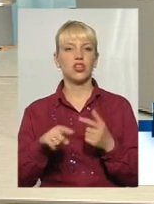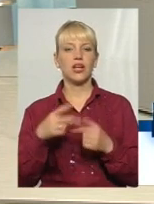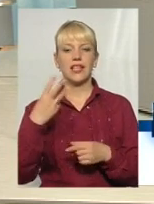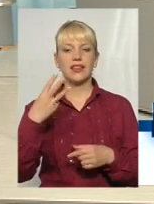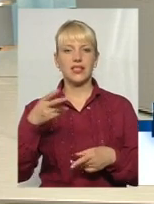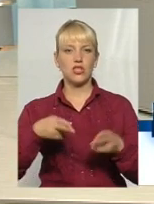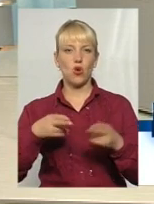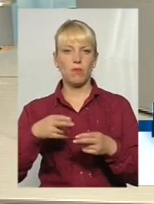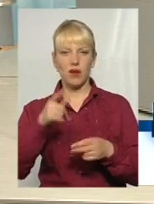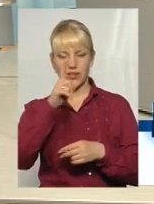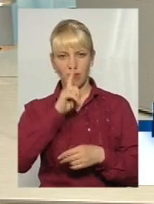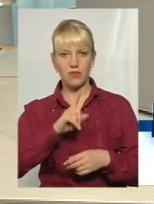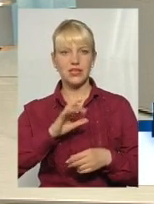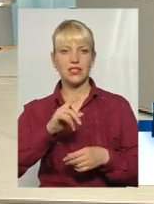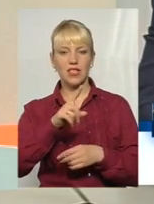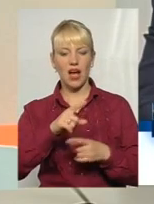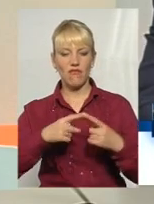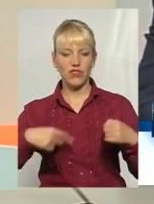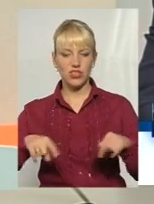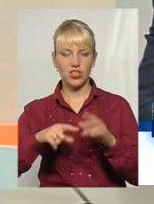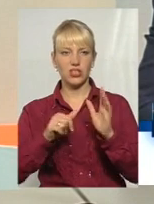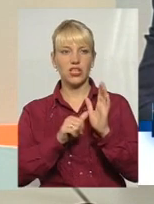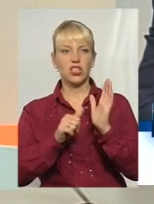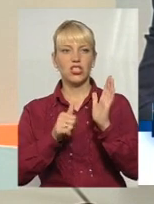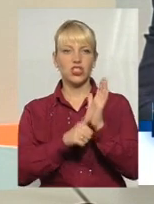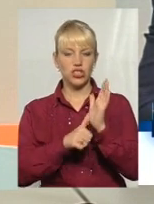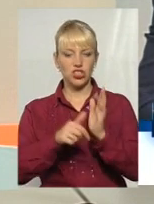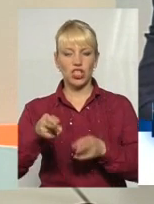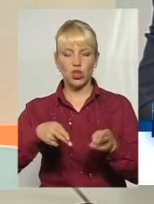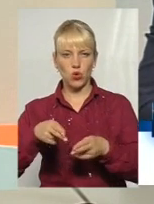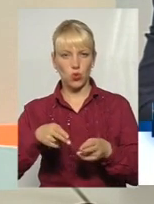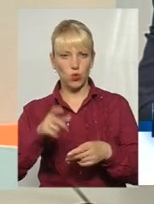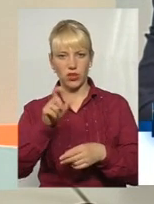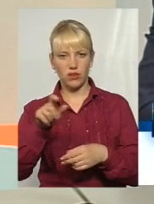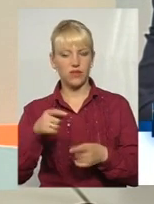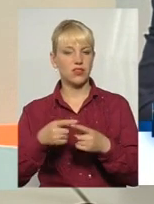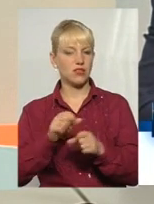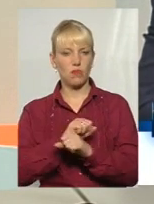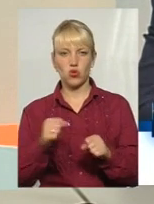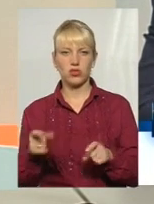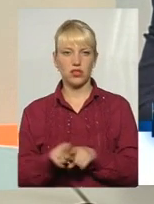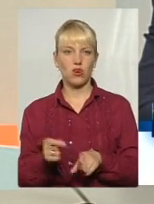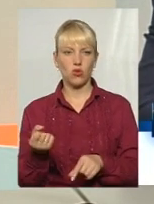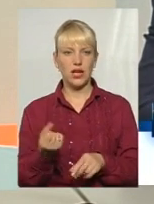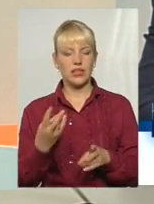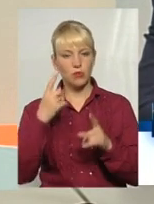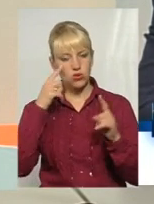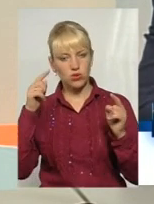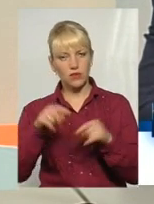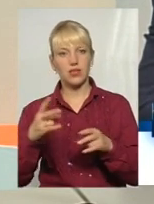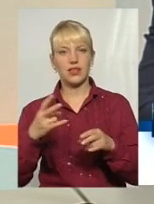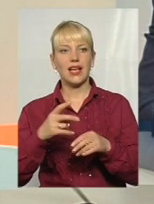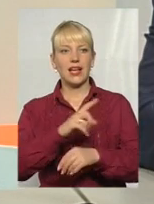місяць, а відділення на 60 ліжок і 6 хірурів теж не можна утримувати. Тому треба сконцентрувати. Ліжка повинні бути,